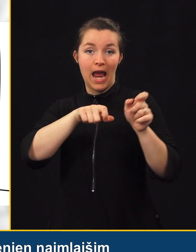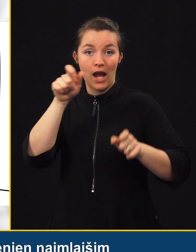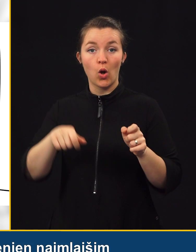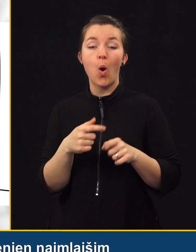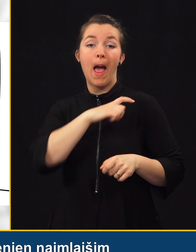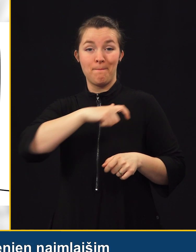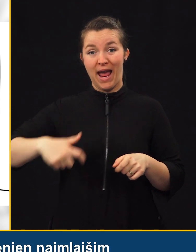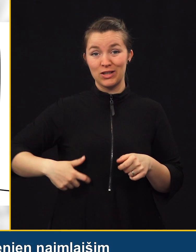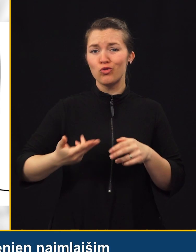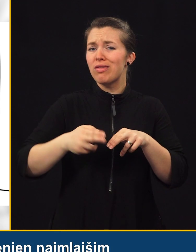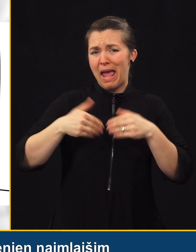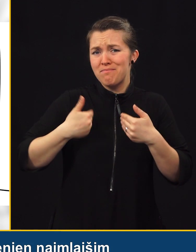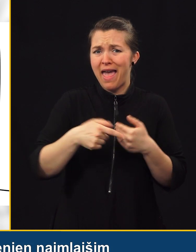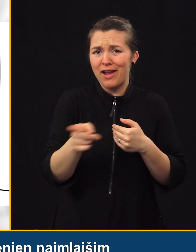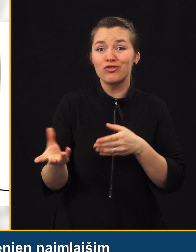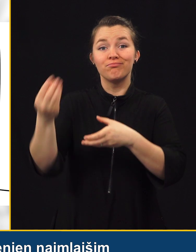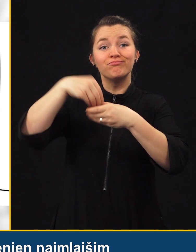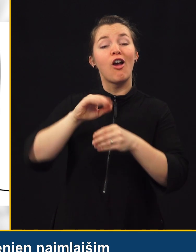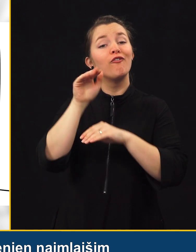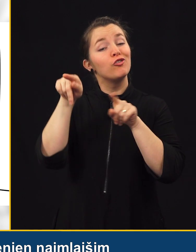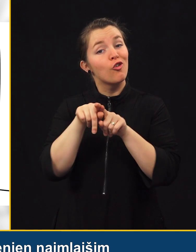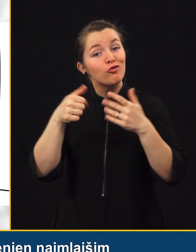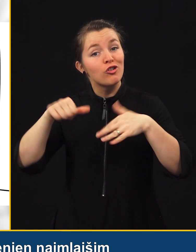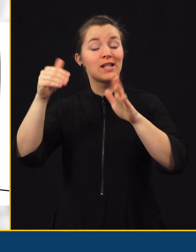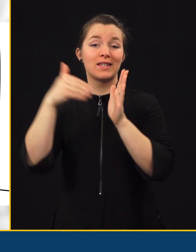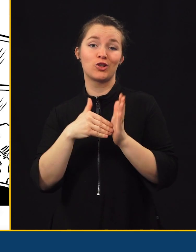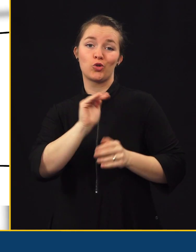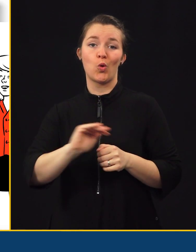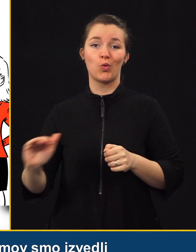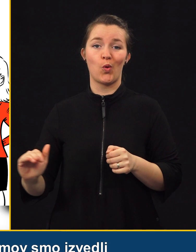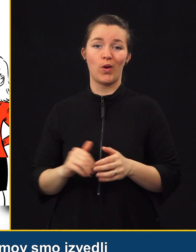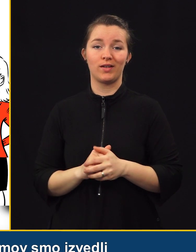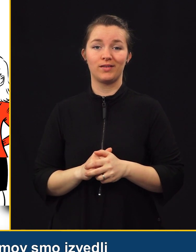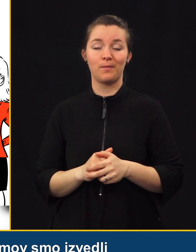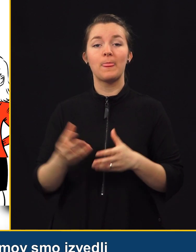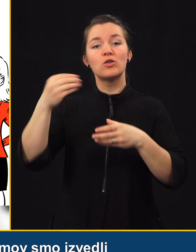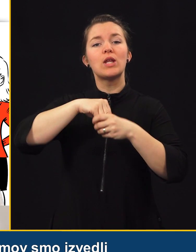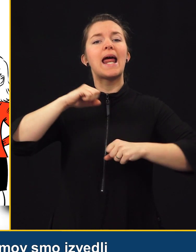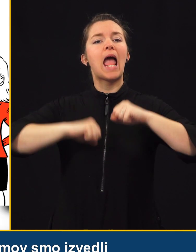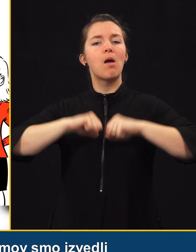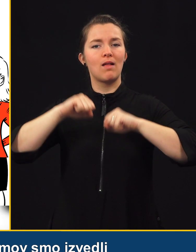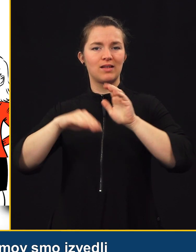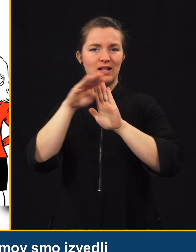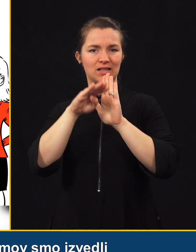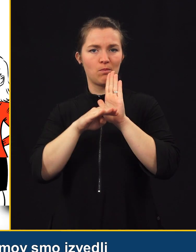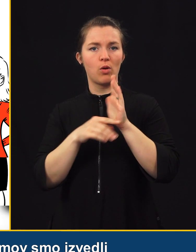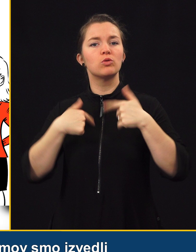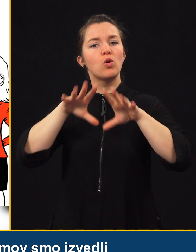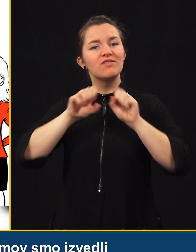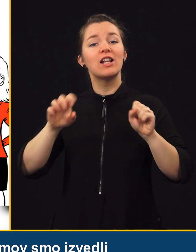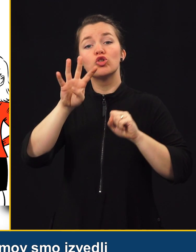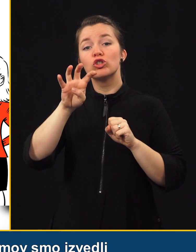najmlajšim udeležencem, pa se je vključilo več kot 16 tisoč otrok. V okviru rehabilitacijskih programov smo izvedli